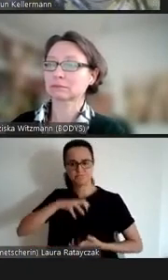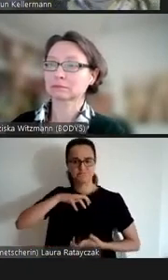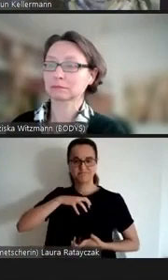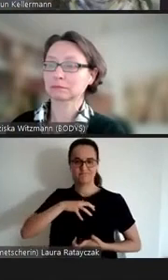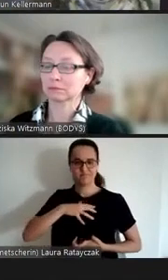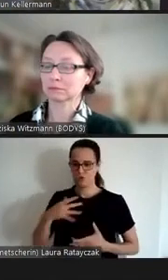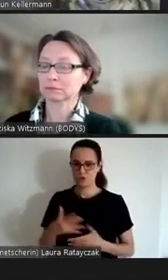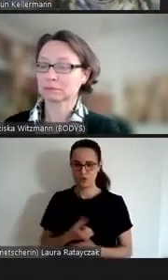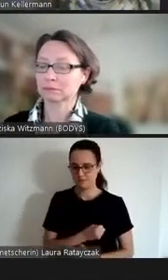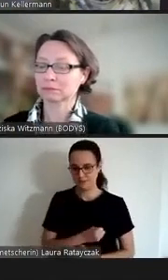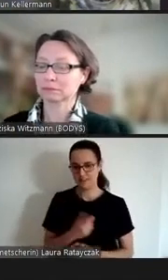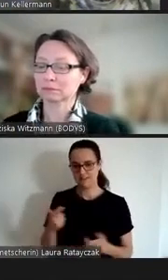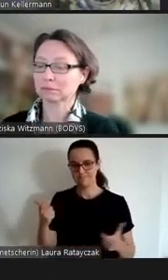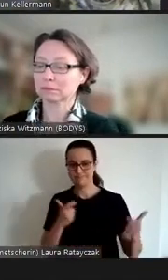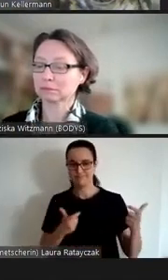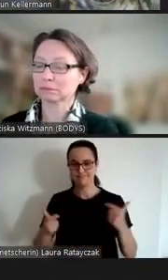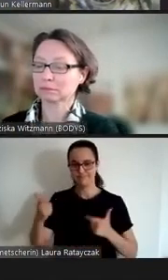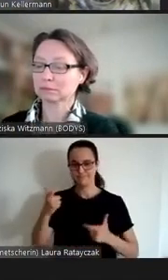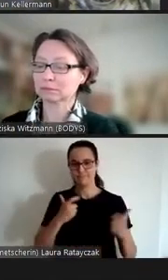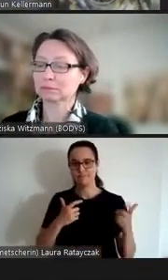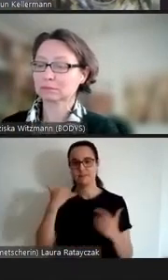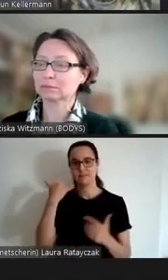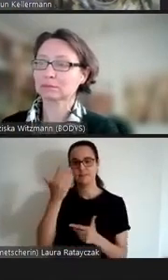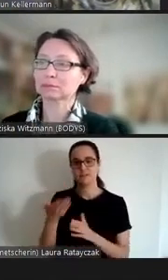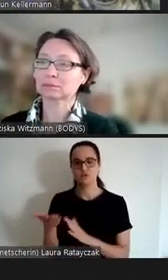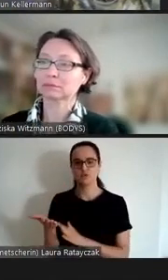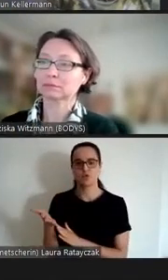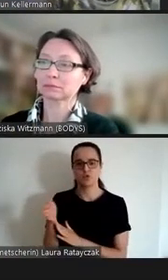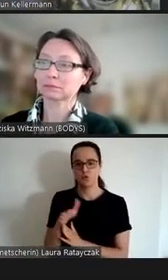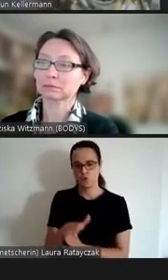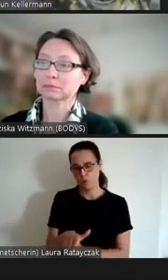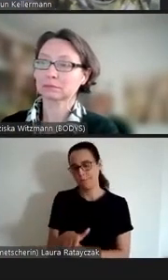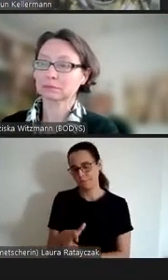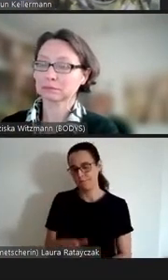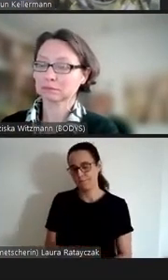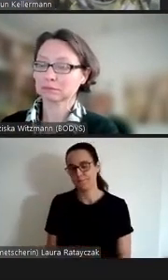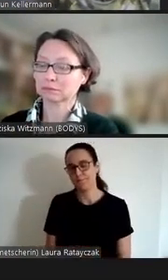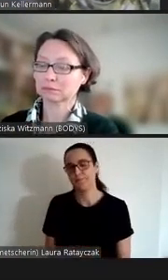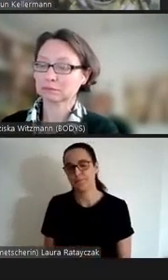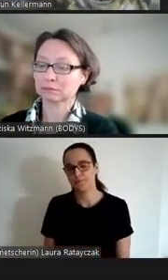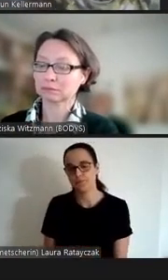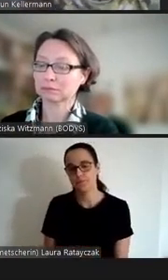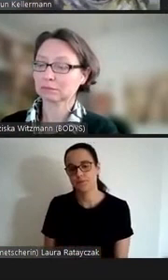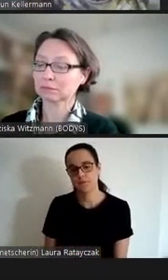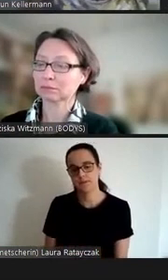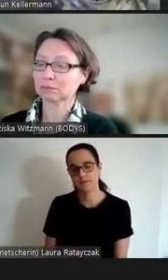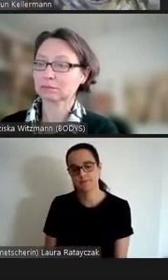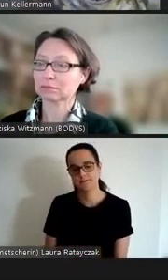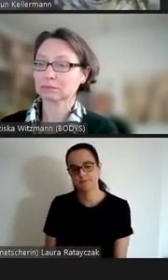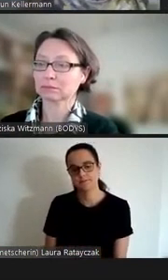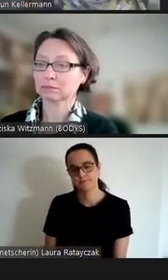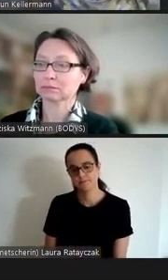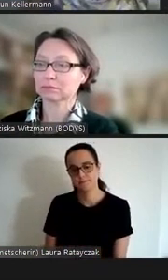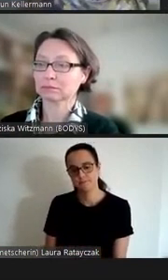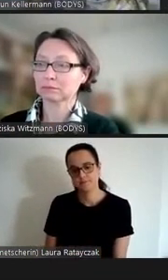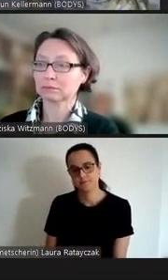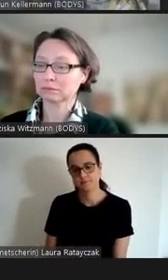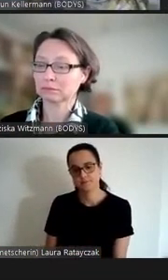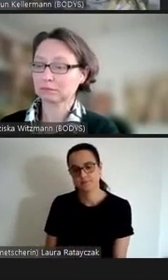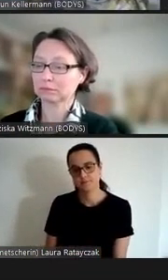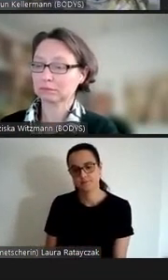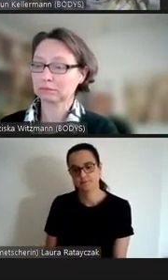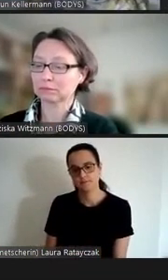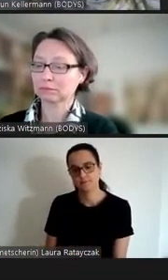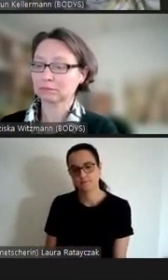und stirbt am Ende dieses Romans Erneut